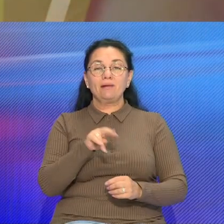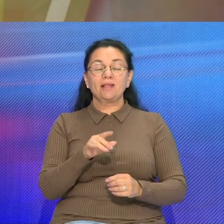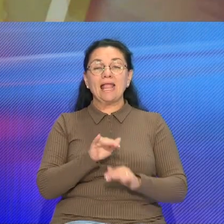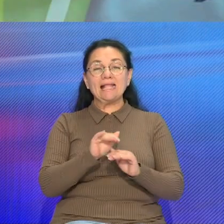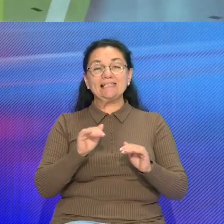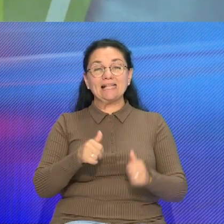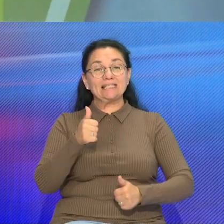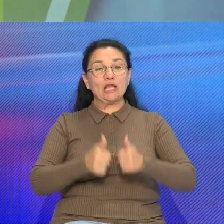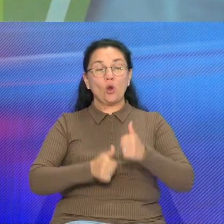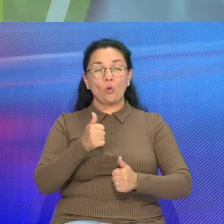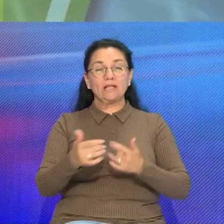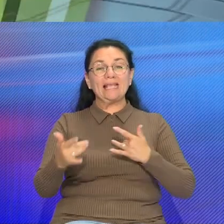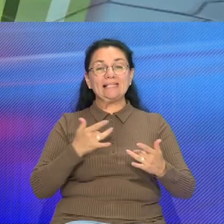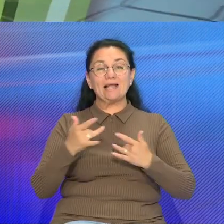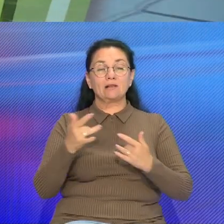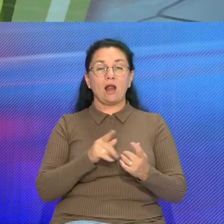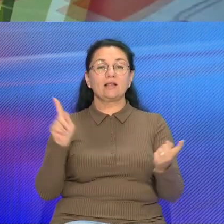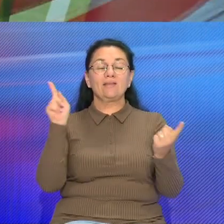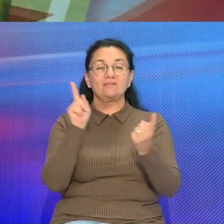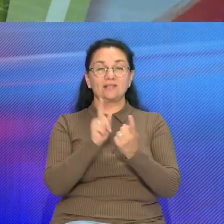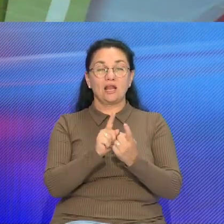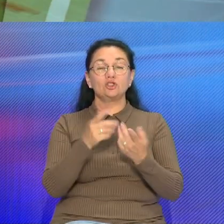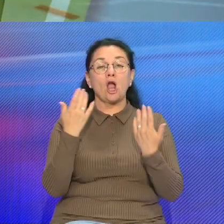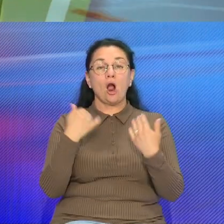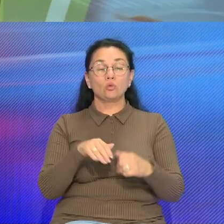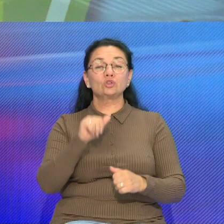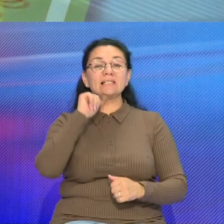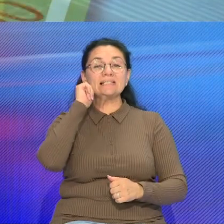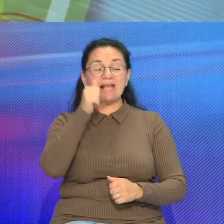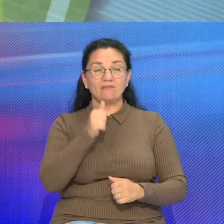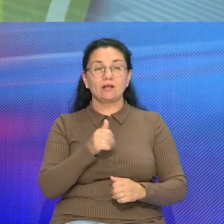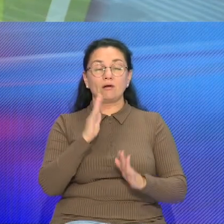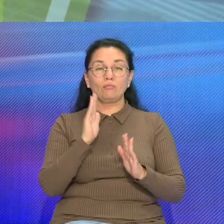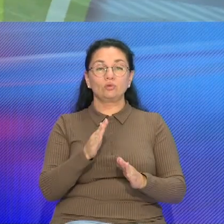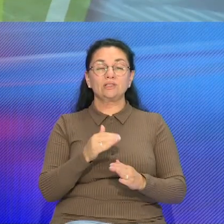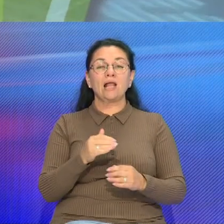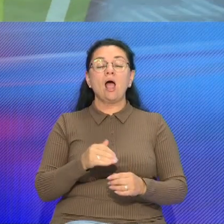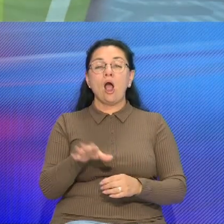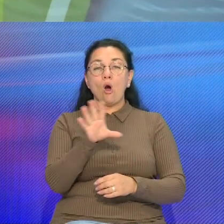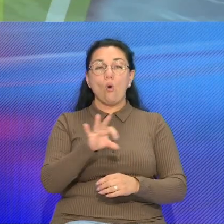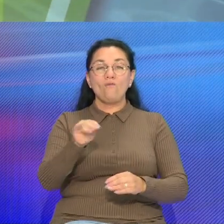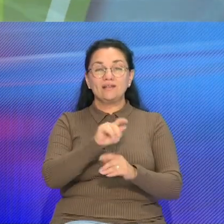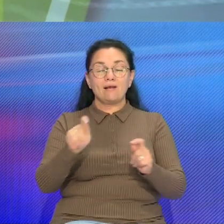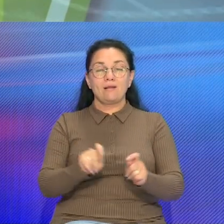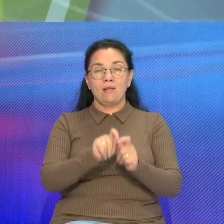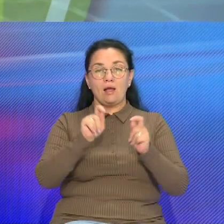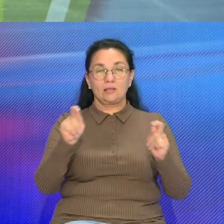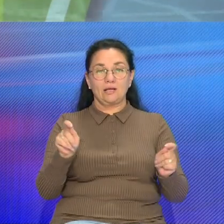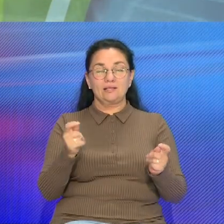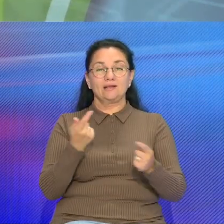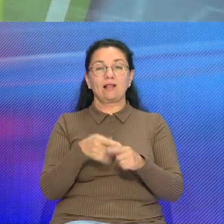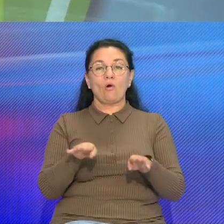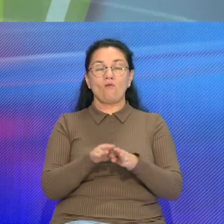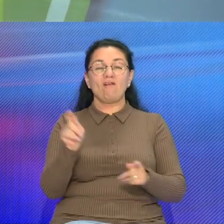конкурса и театральных встреч А уже завтра 11-го лепеня отбудется официйное открытие форума На им зберутся